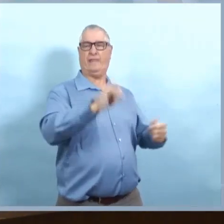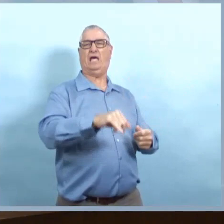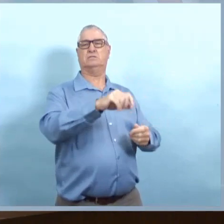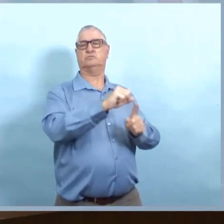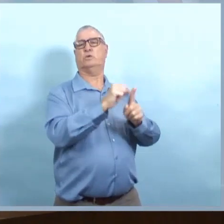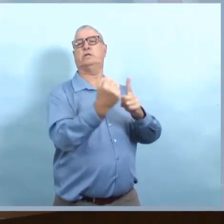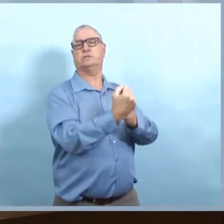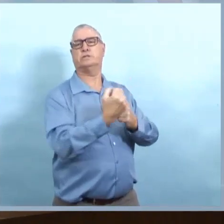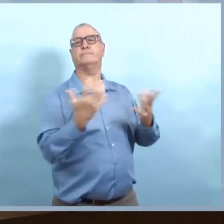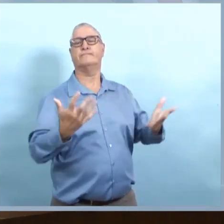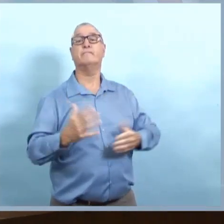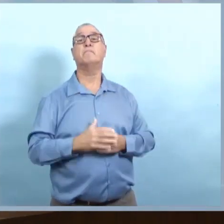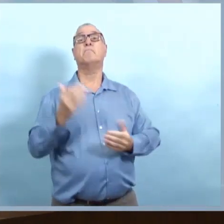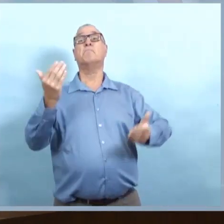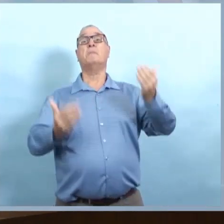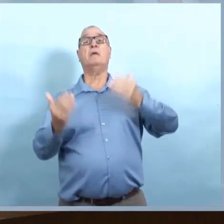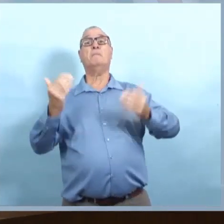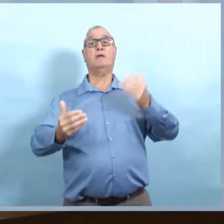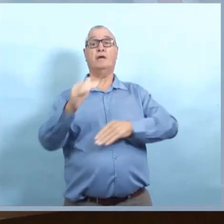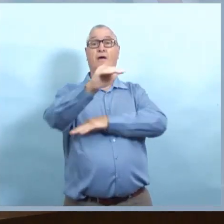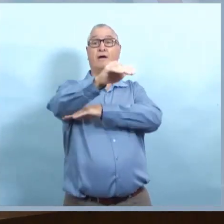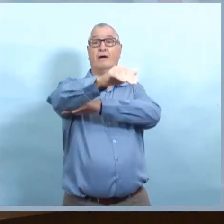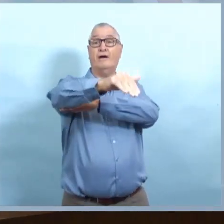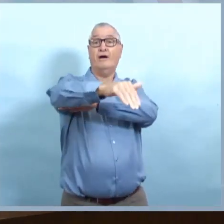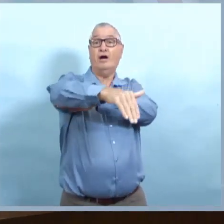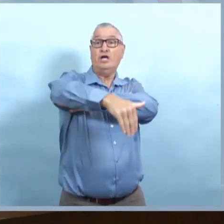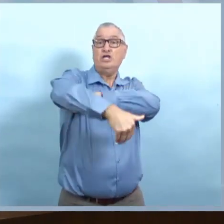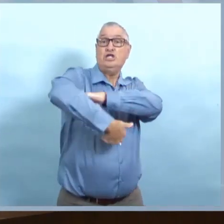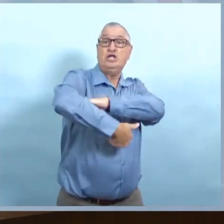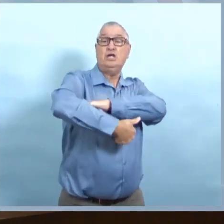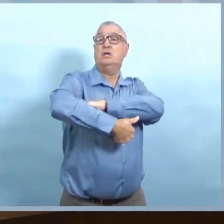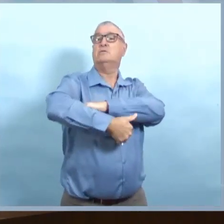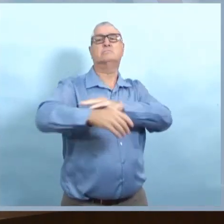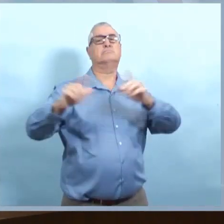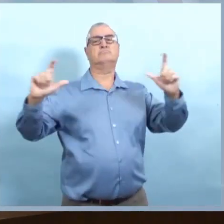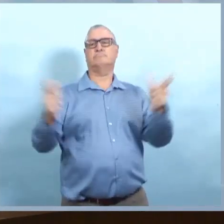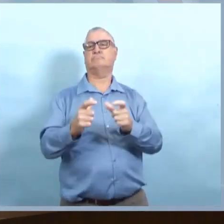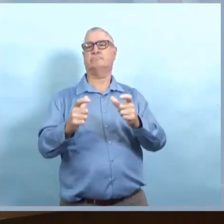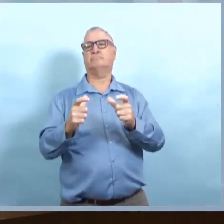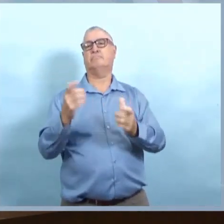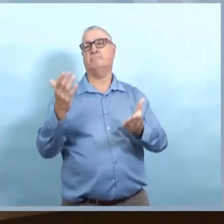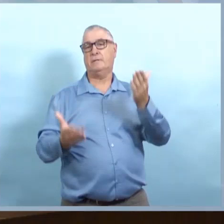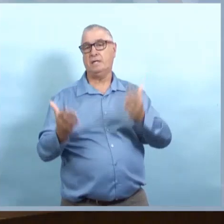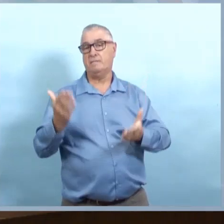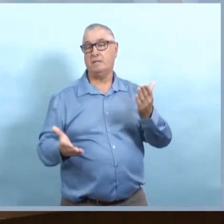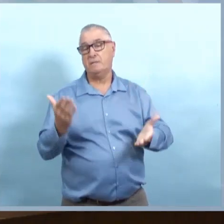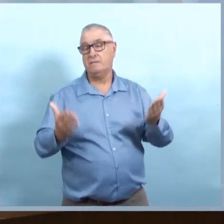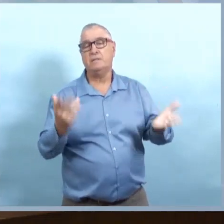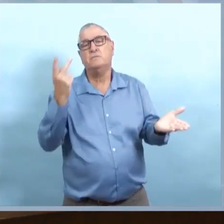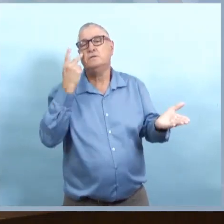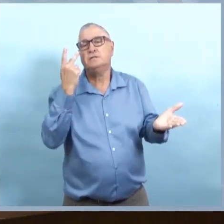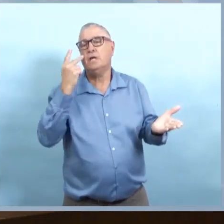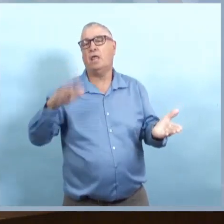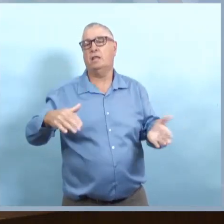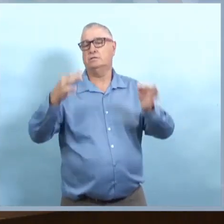nécessairement parler de restrictions, mais je vais parler d'enjeux qu'on a vus sur lesquels on veut travailler. Donc, nous voyons